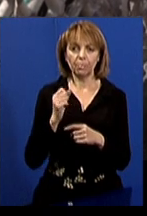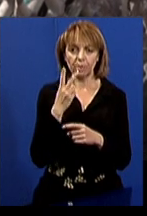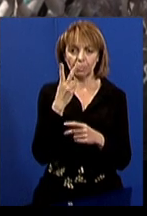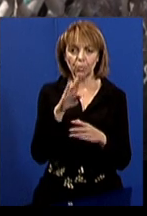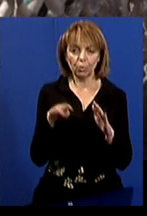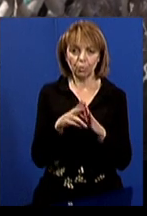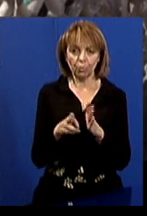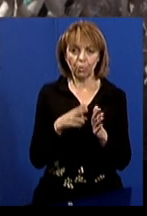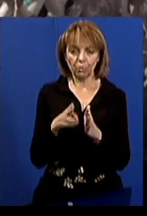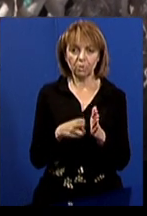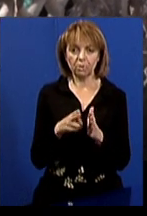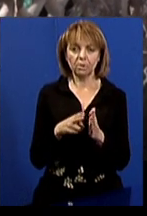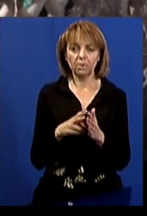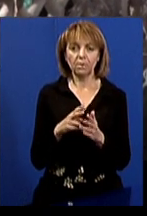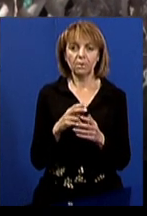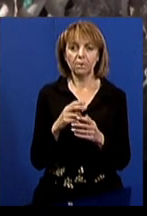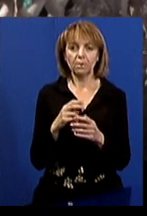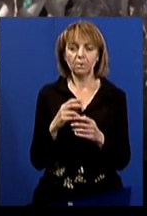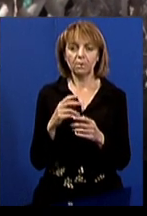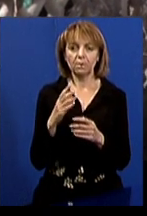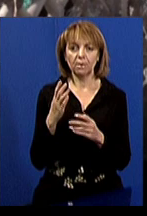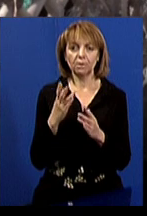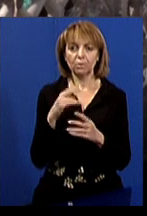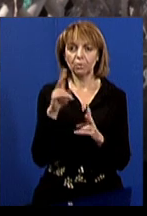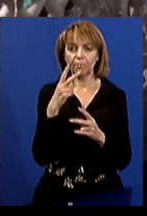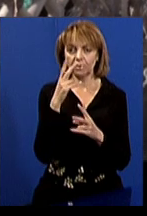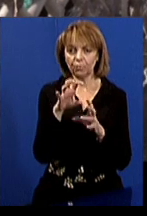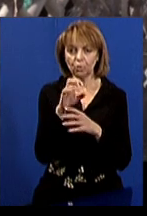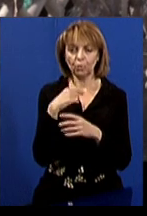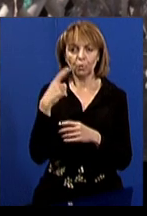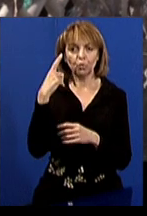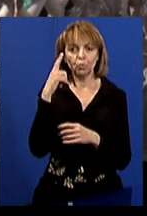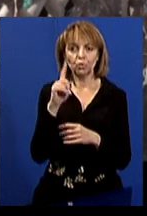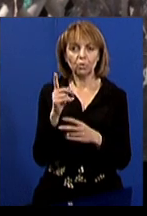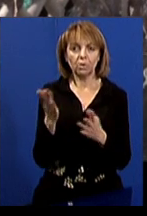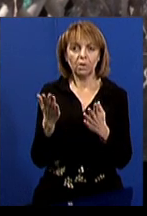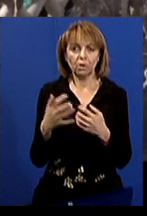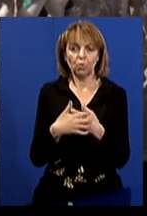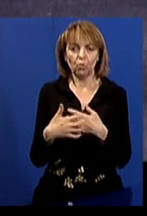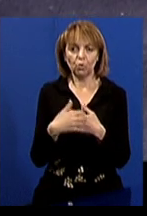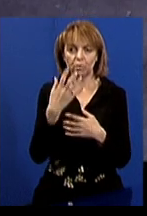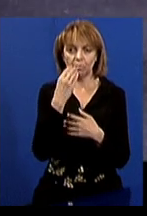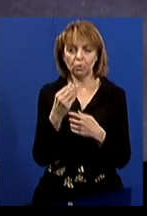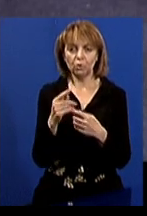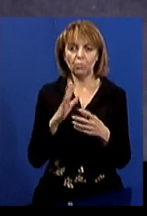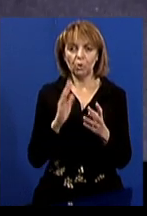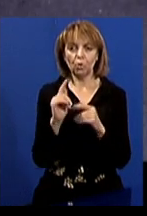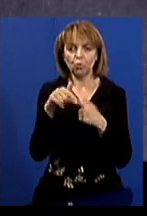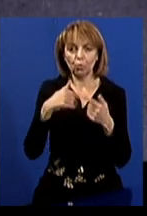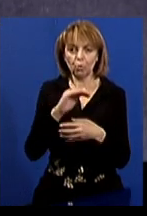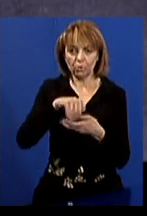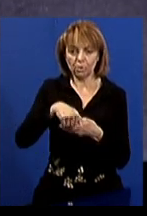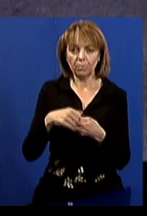«Коли ми з напарником зазирнули під потяг, якщо б ми не бачили фото, то подумали, що це якась кішка. Адже вона клубком згорнулася.